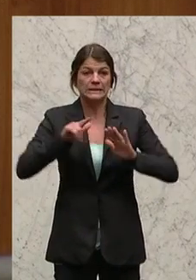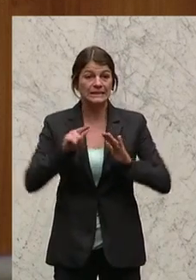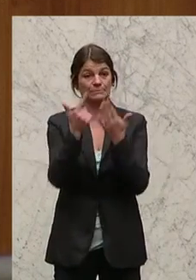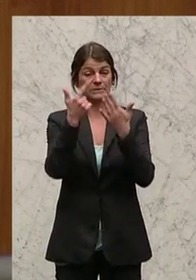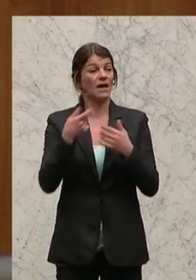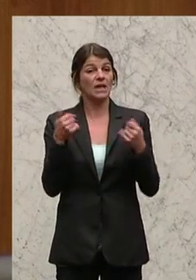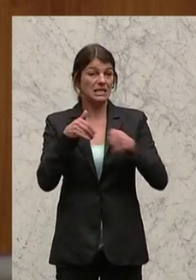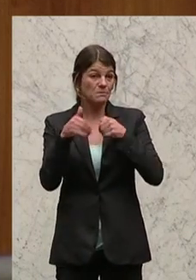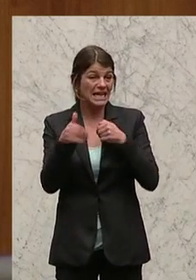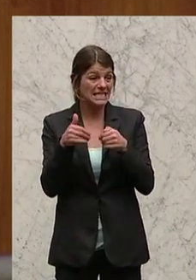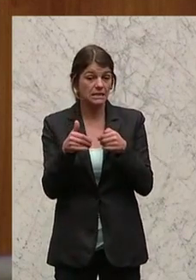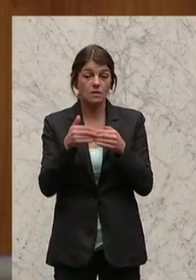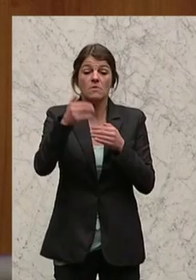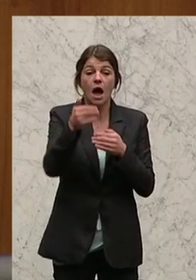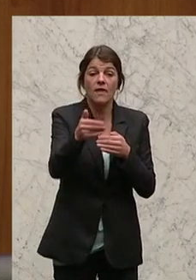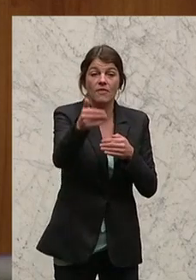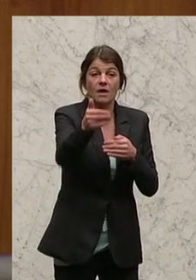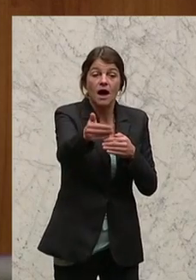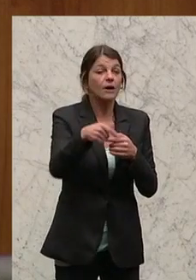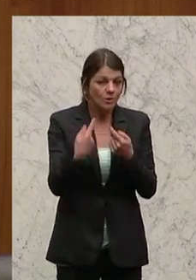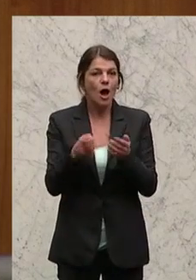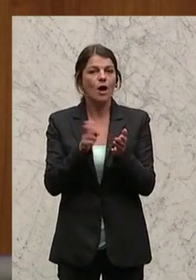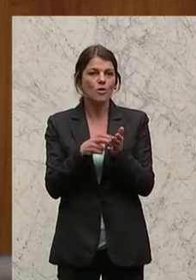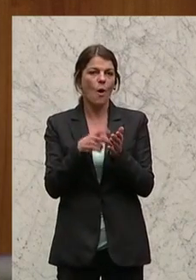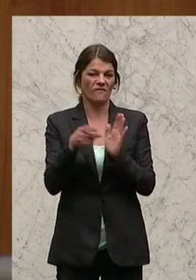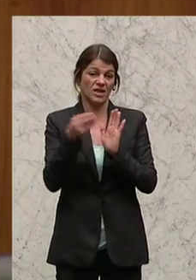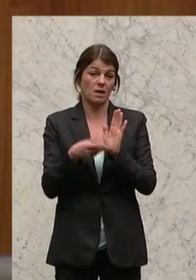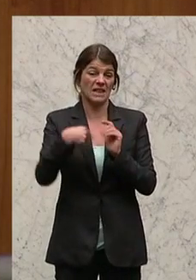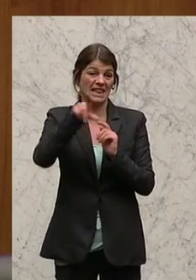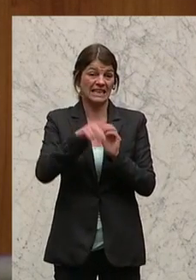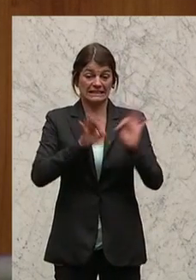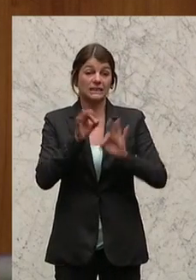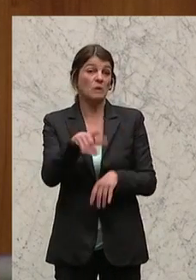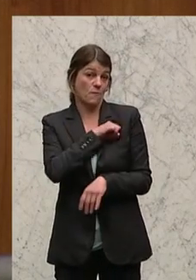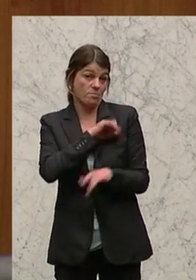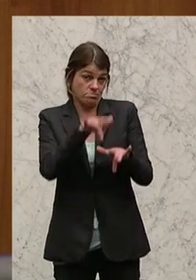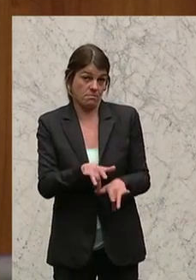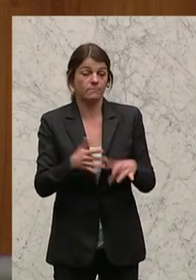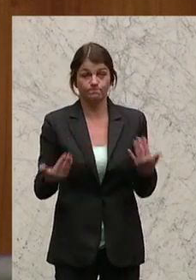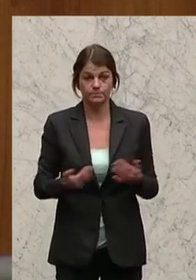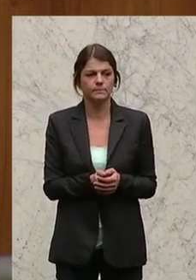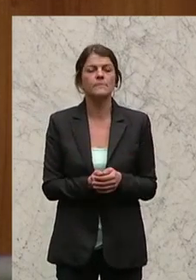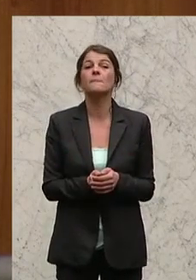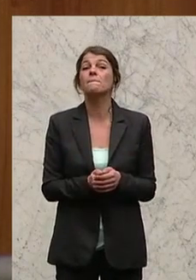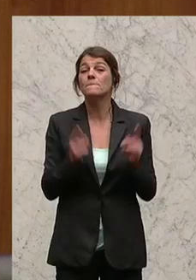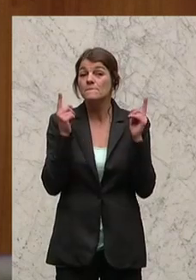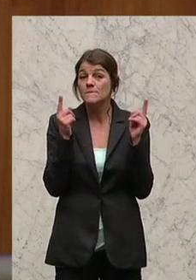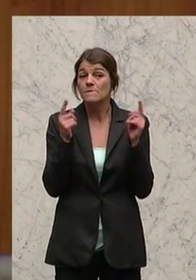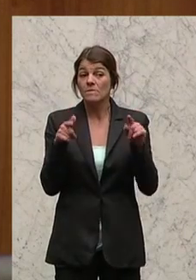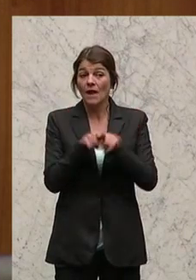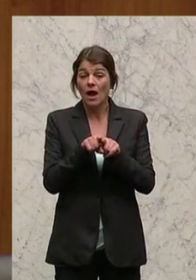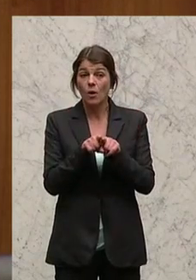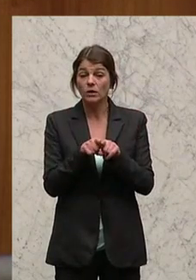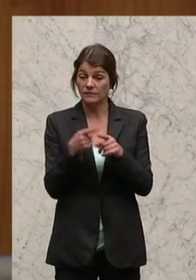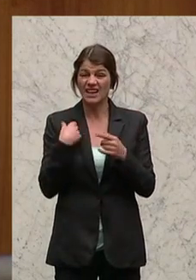Finanzministerin der Finanzminister nach mehr noch von unseren Verträgen mit den Niedrigzinsen profitieren wird. Genauso wie wir